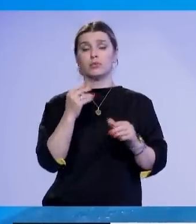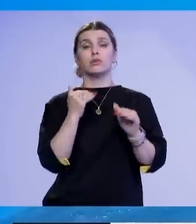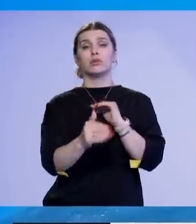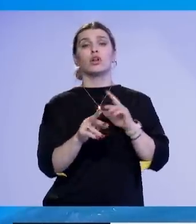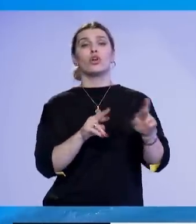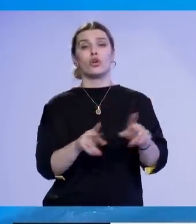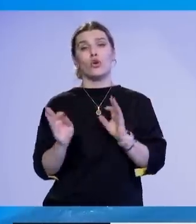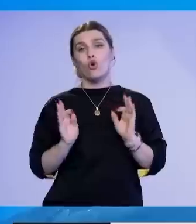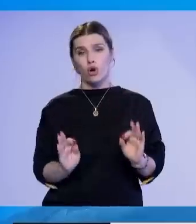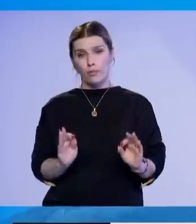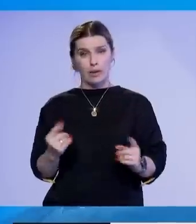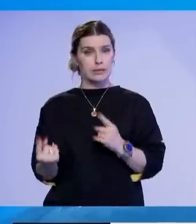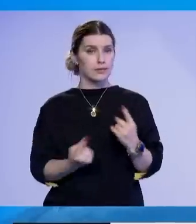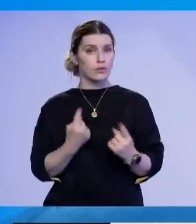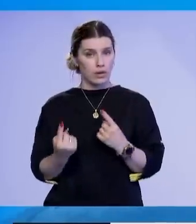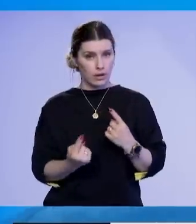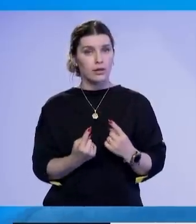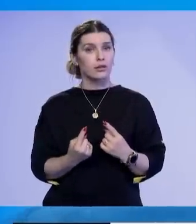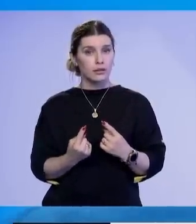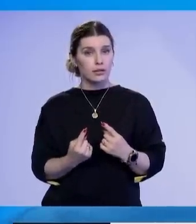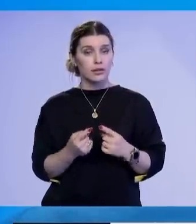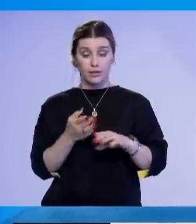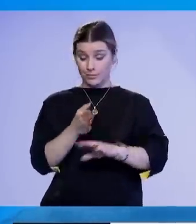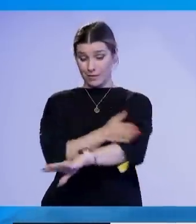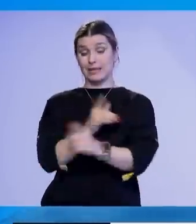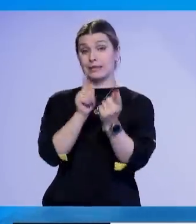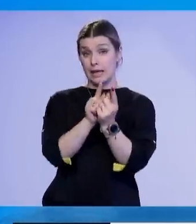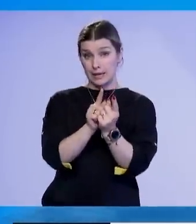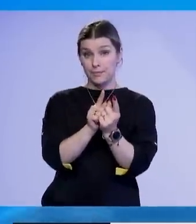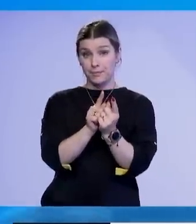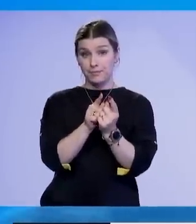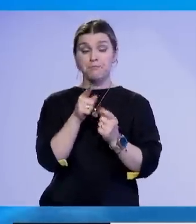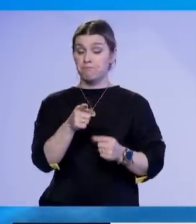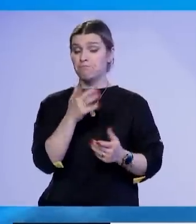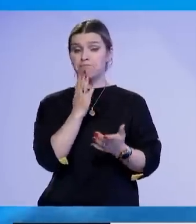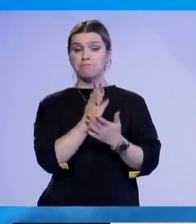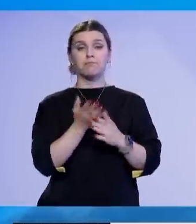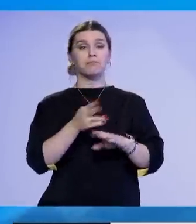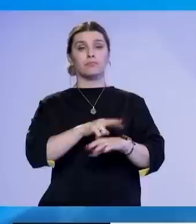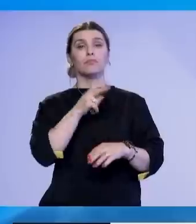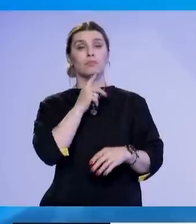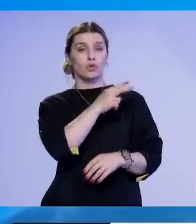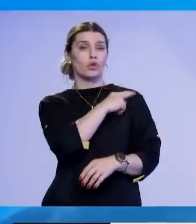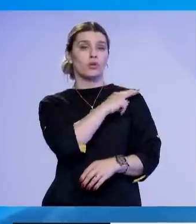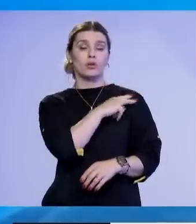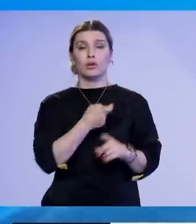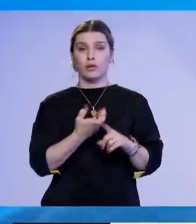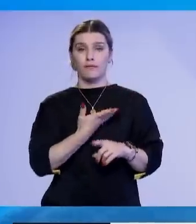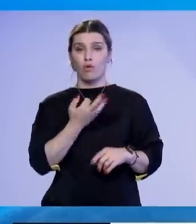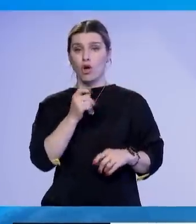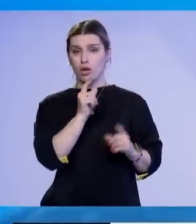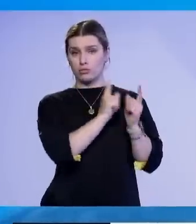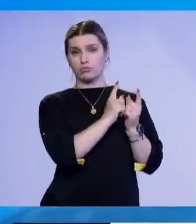normale. Para takimit me kreret e shtetit, emisari Sarazin është takuar me komandantin e këforit Angelo